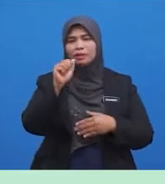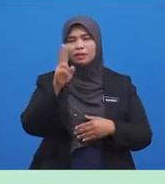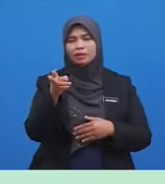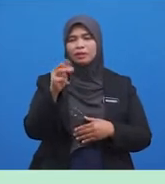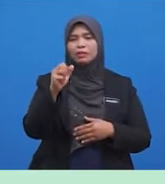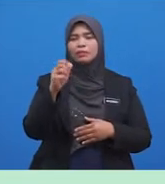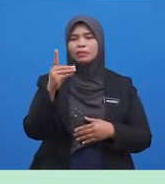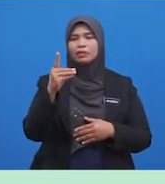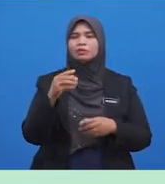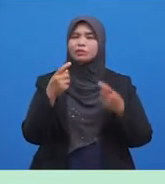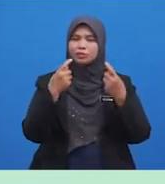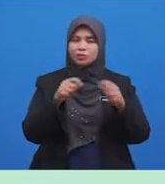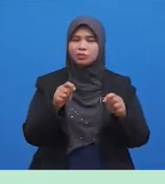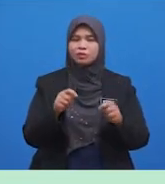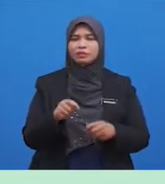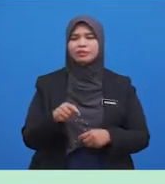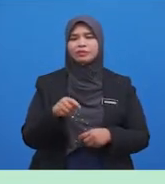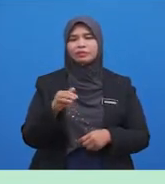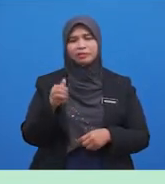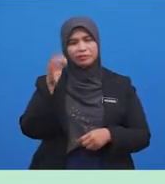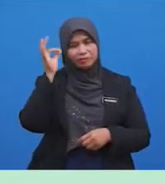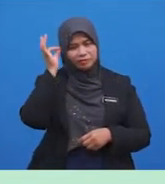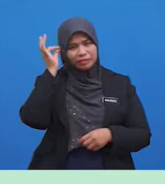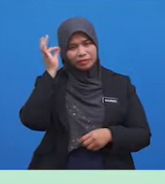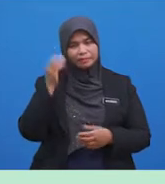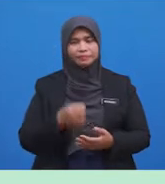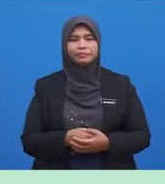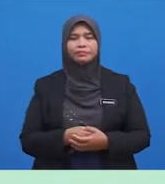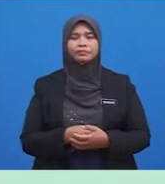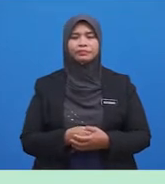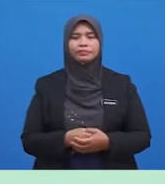Cuba Adik-adik Fikirkan